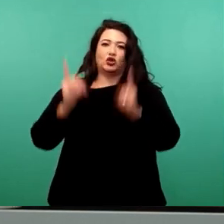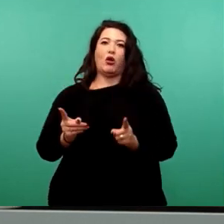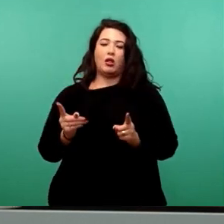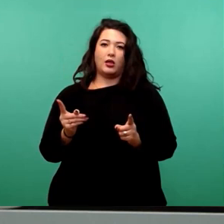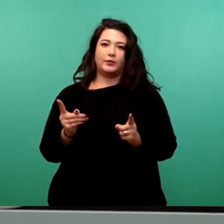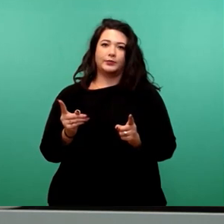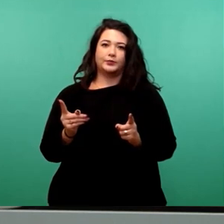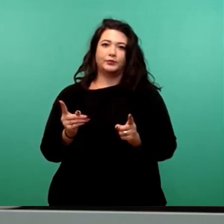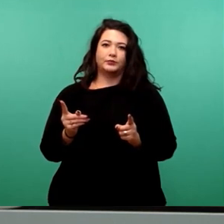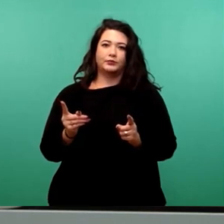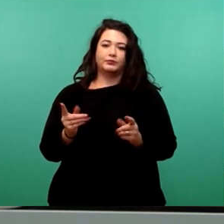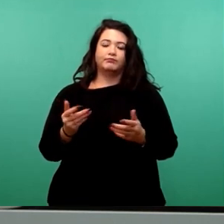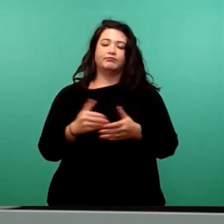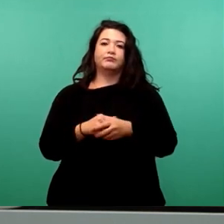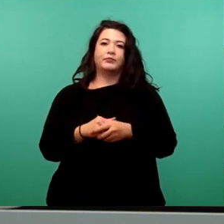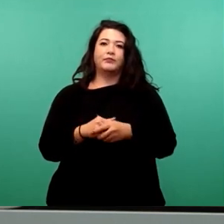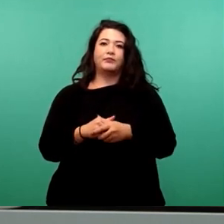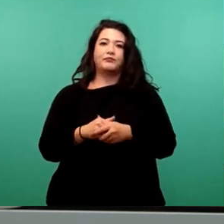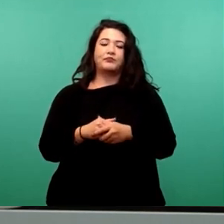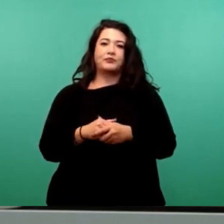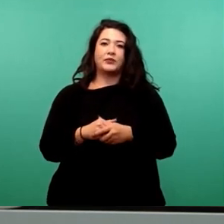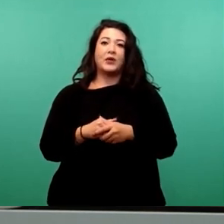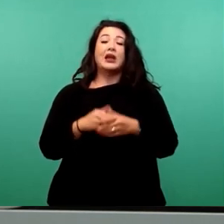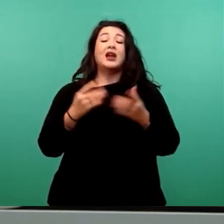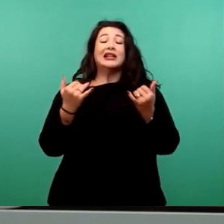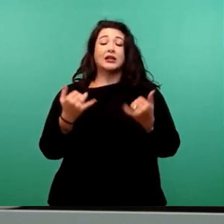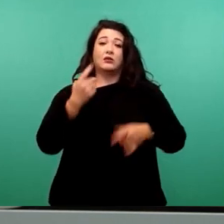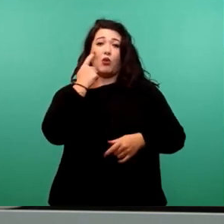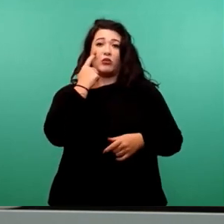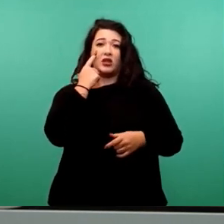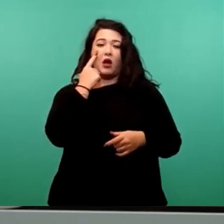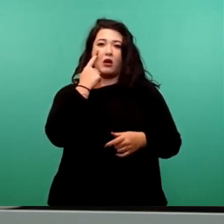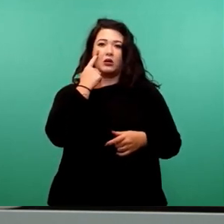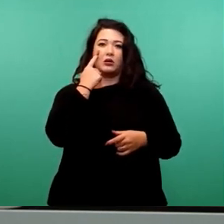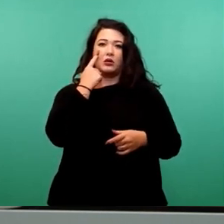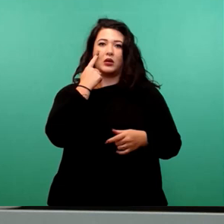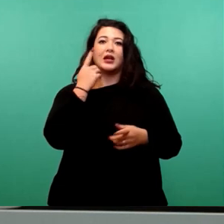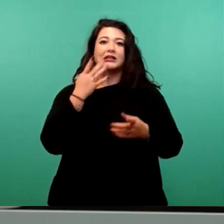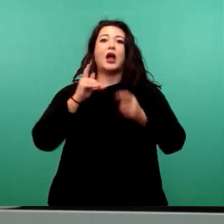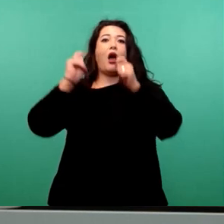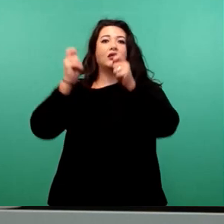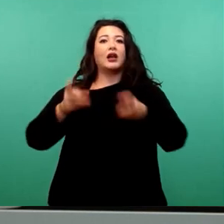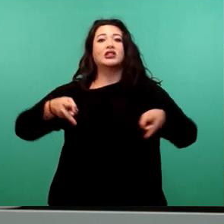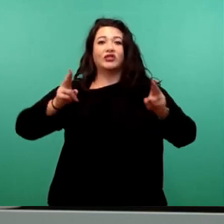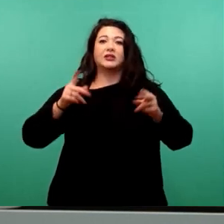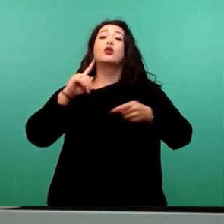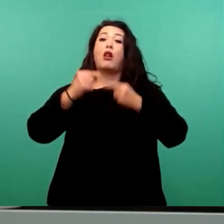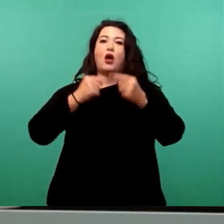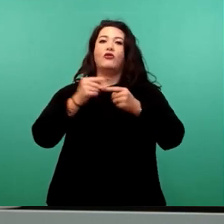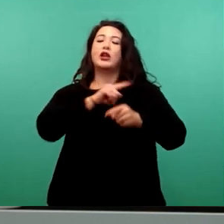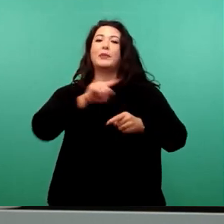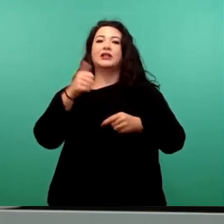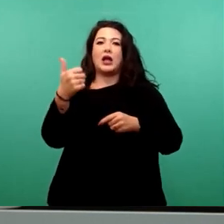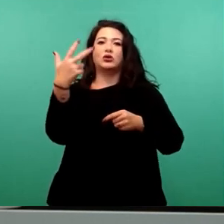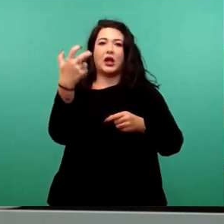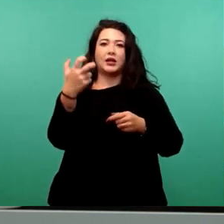Bezuschlagung hinein aufzunehmen. Im Moment läuft hier noch die Antragsfrist, die bis zum 31.